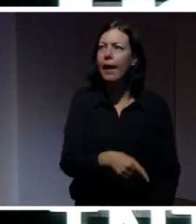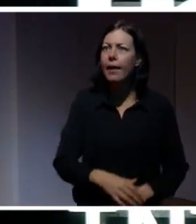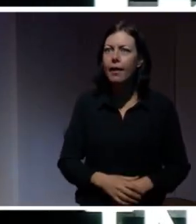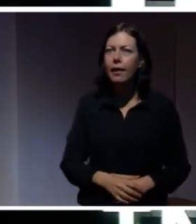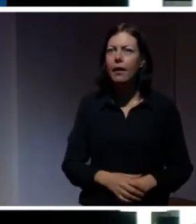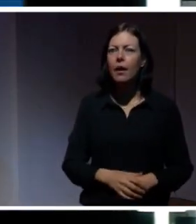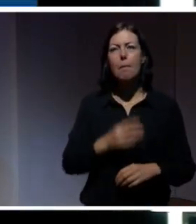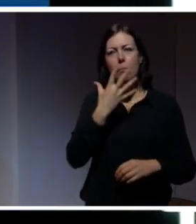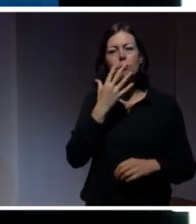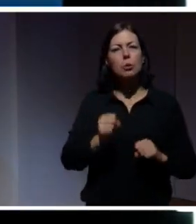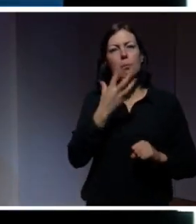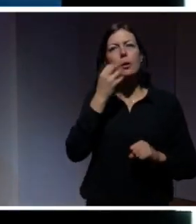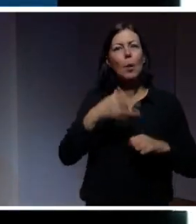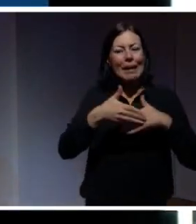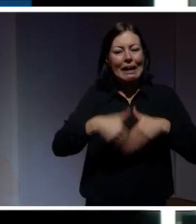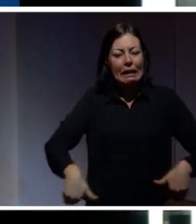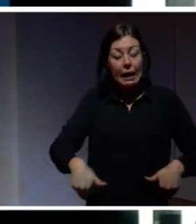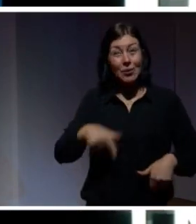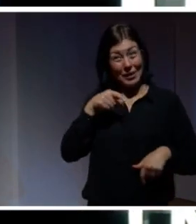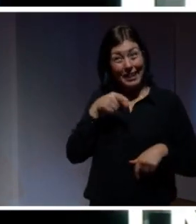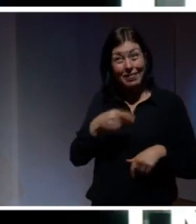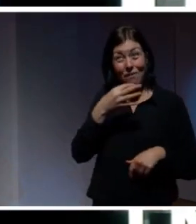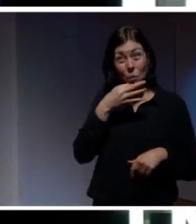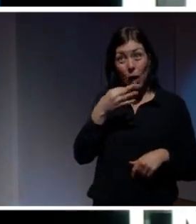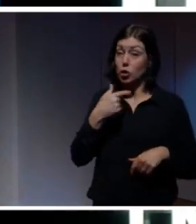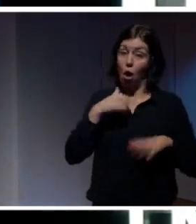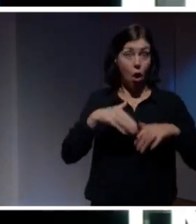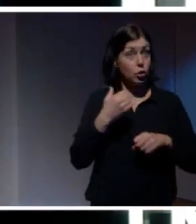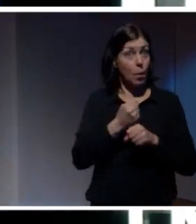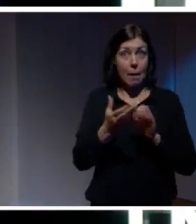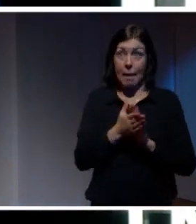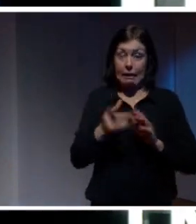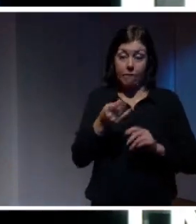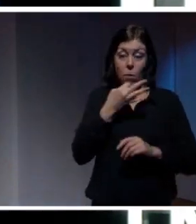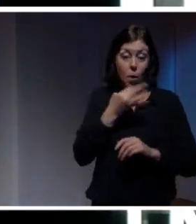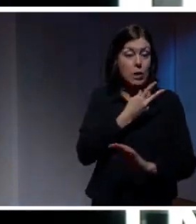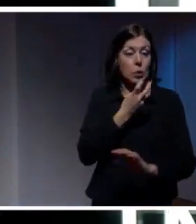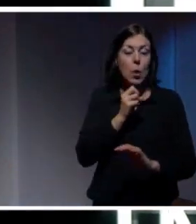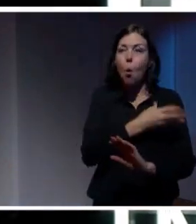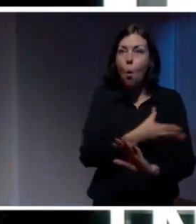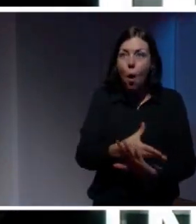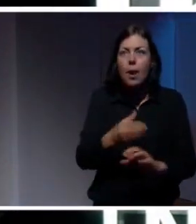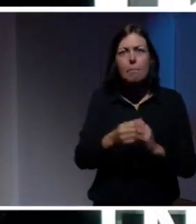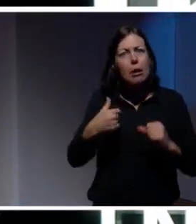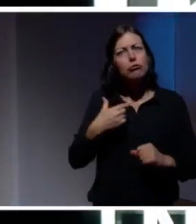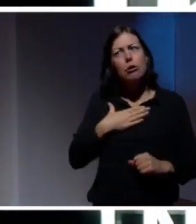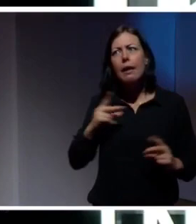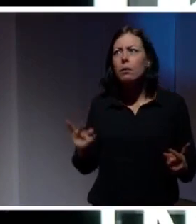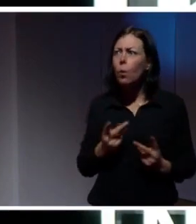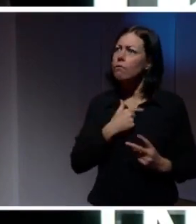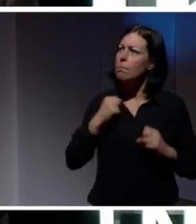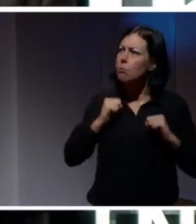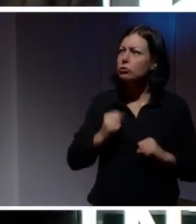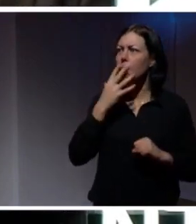Och integritet är en sån fråga som jag trots att jag har jobbat med den i 20 års tid tycker att vi borde prata om betydligt mer och kanske